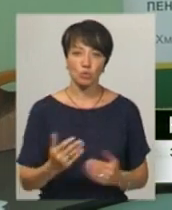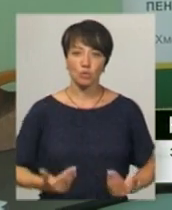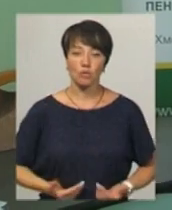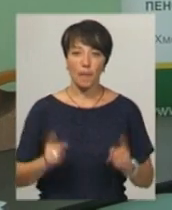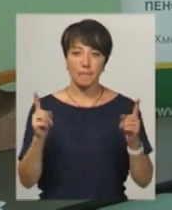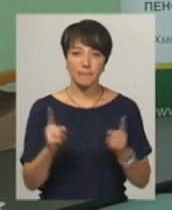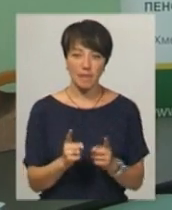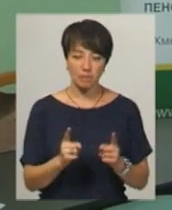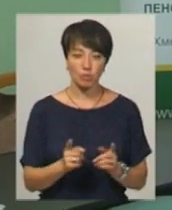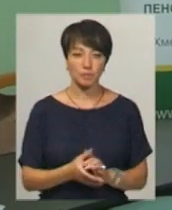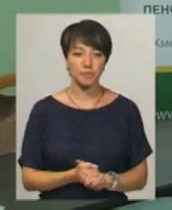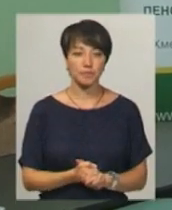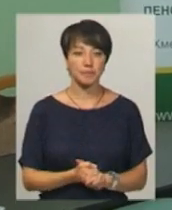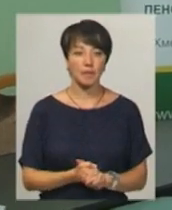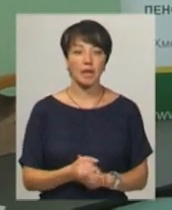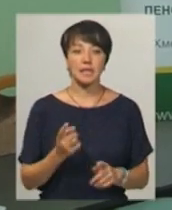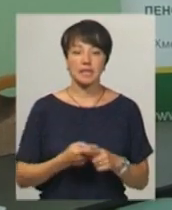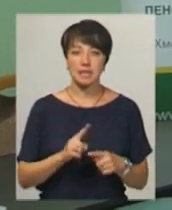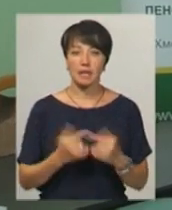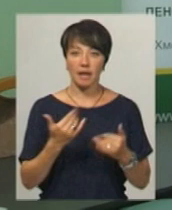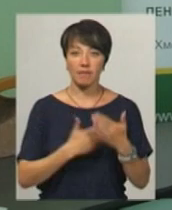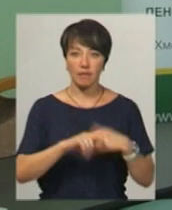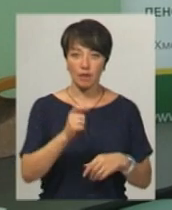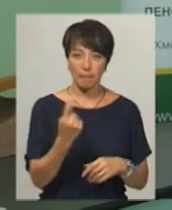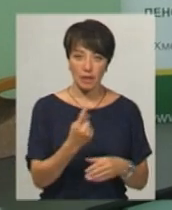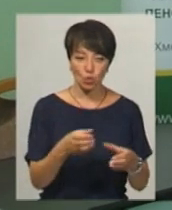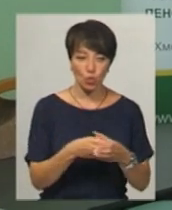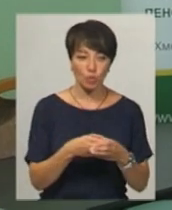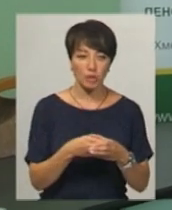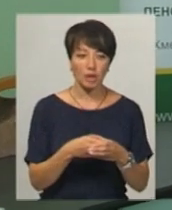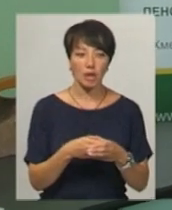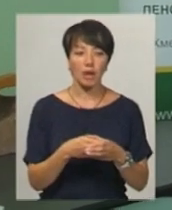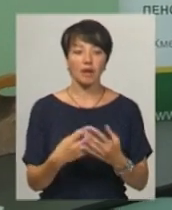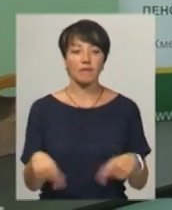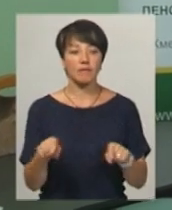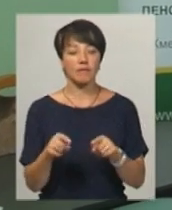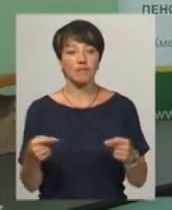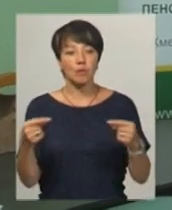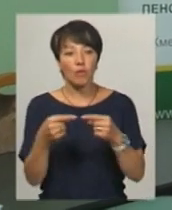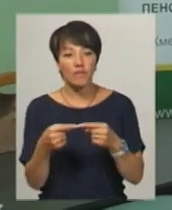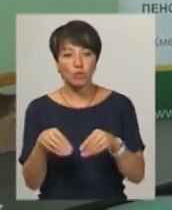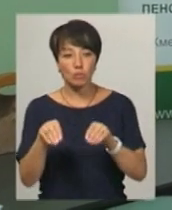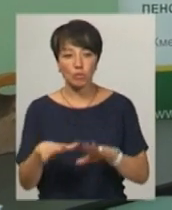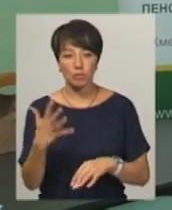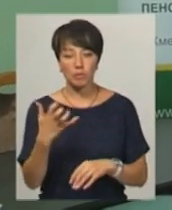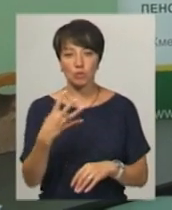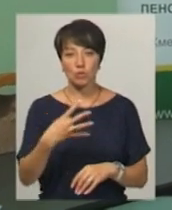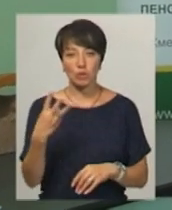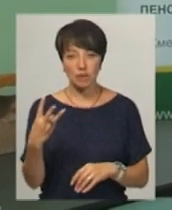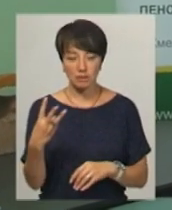мінімуму для непрацездатних осіб. Це для інвалідів війни першої групи. Відповідно до постанови 543,